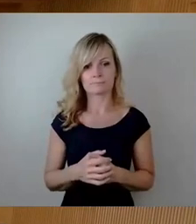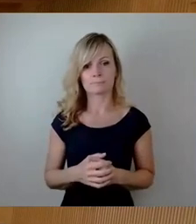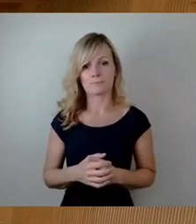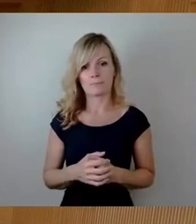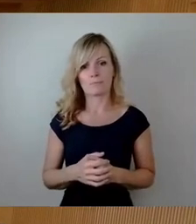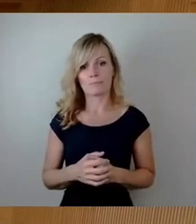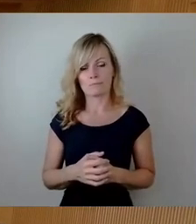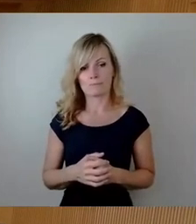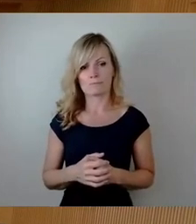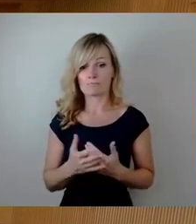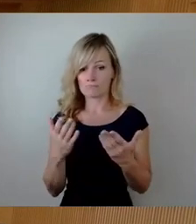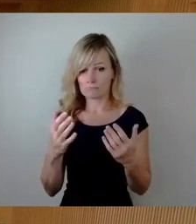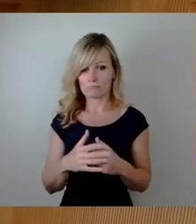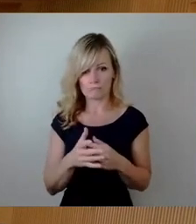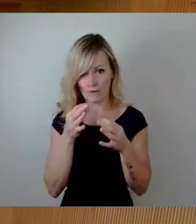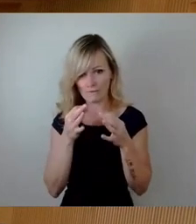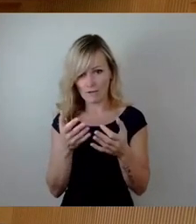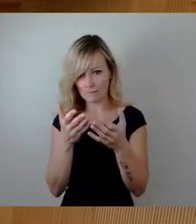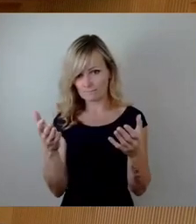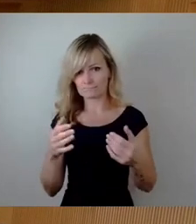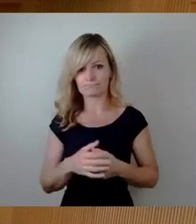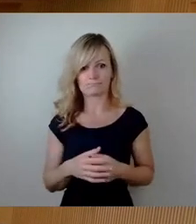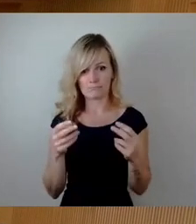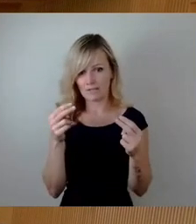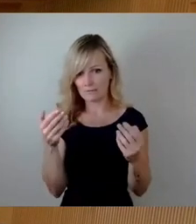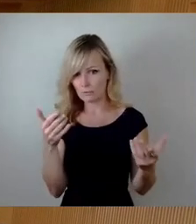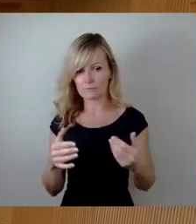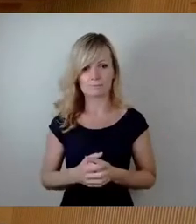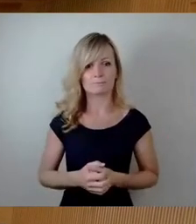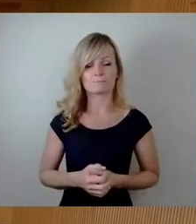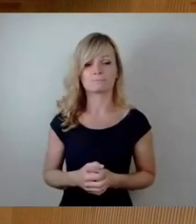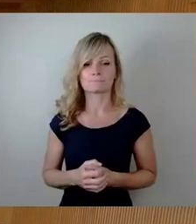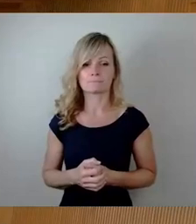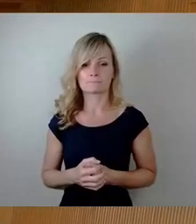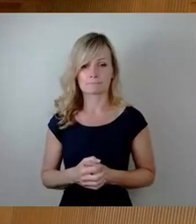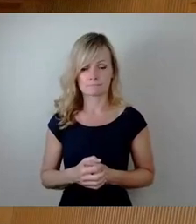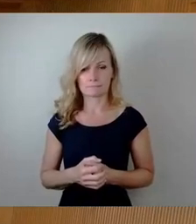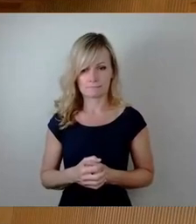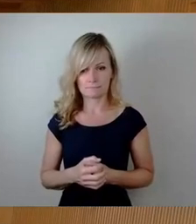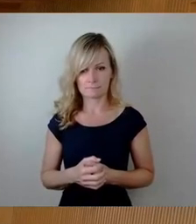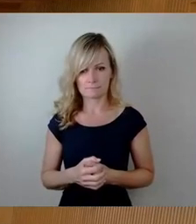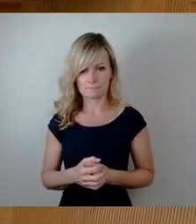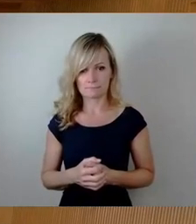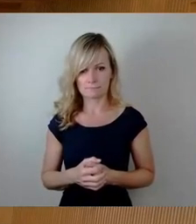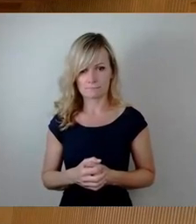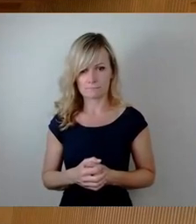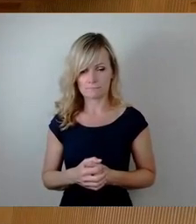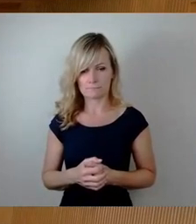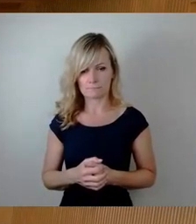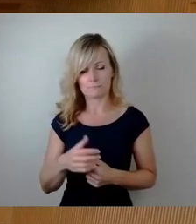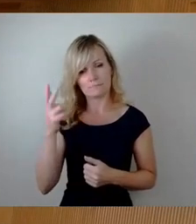Ihre Fragen zu beantworten. Und ich starte mal hinein und erstmal Herr Böhm.